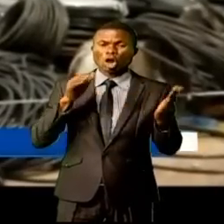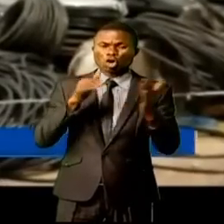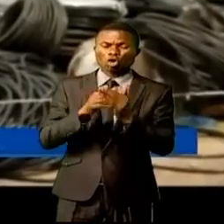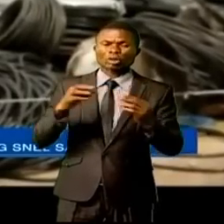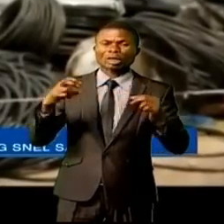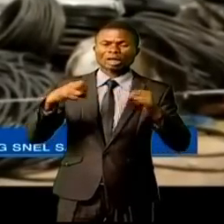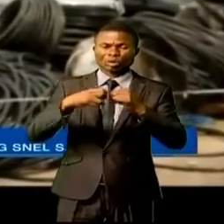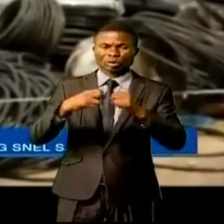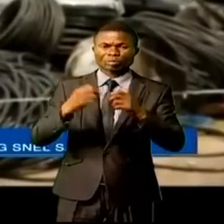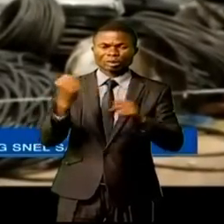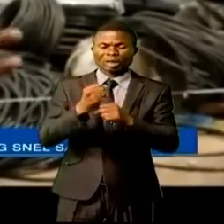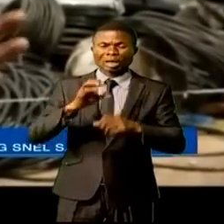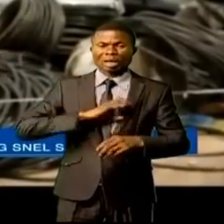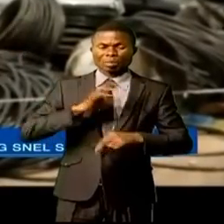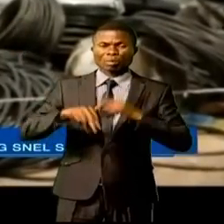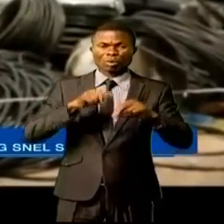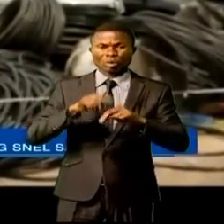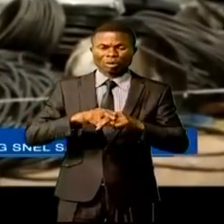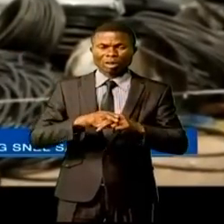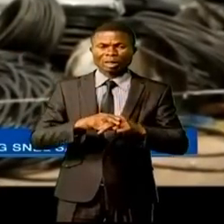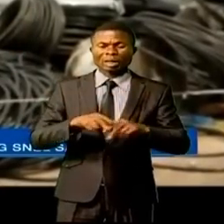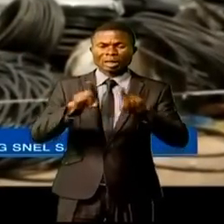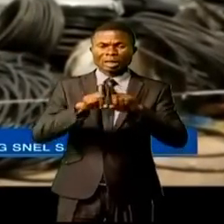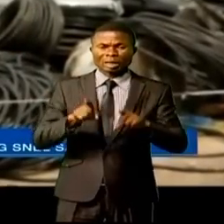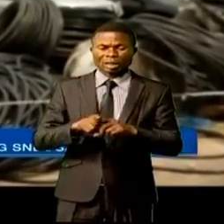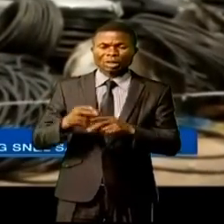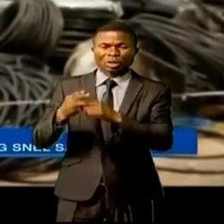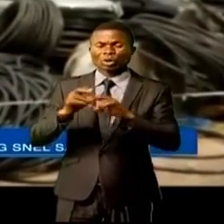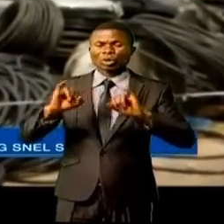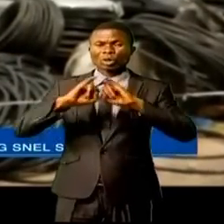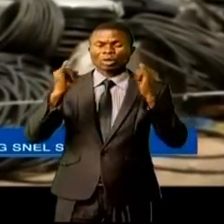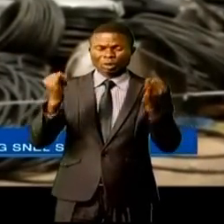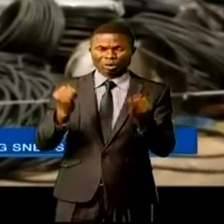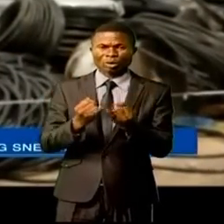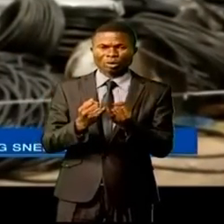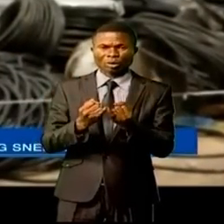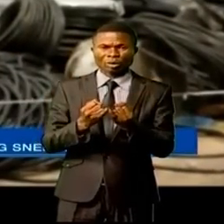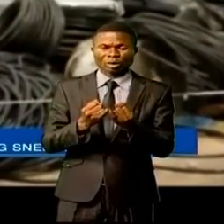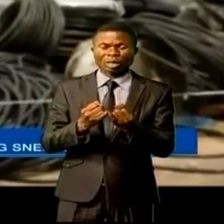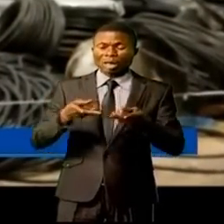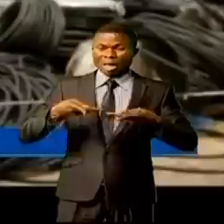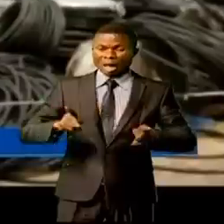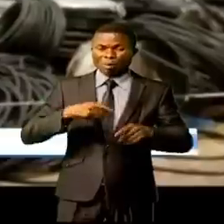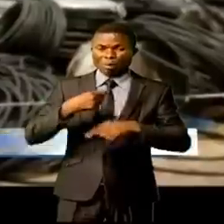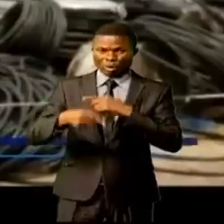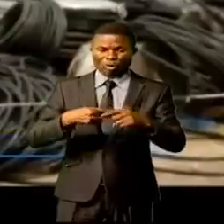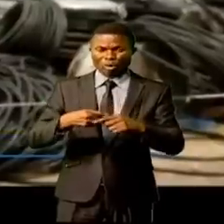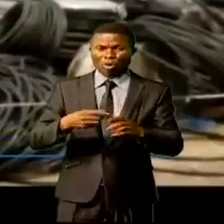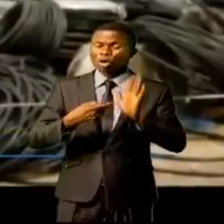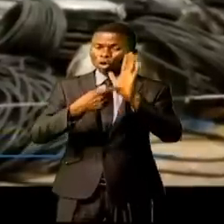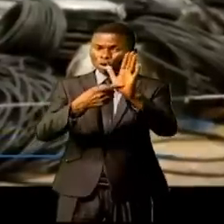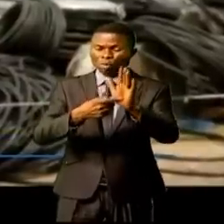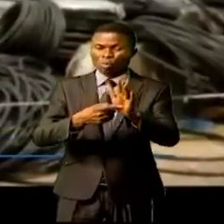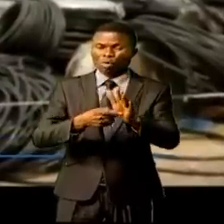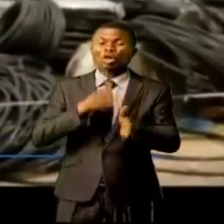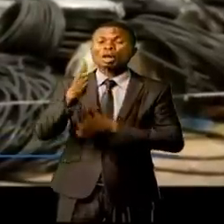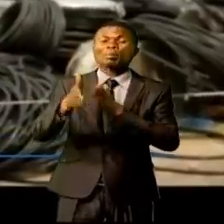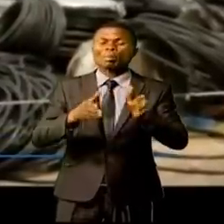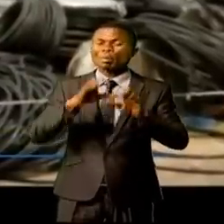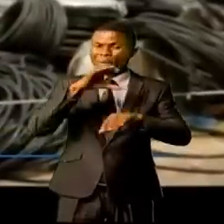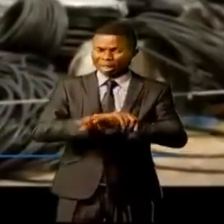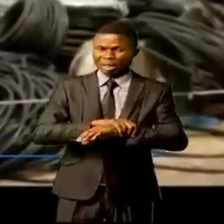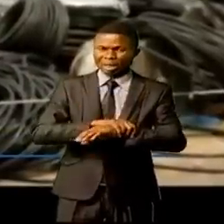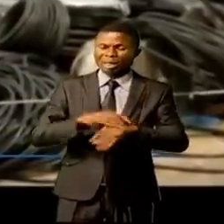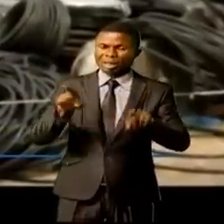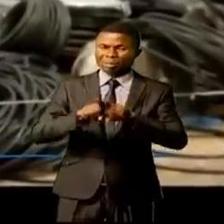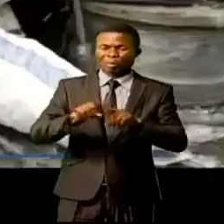avec la police congolaise et les éléments de la garde industrielle. Dès que l'instruction va commencer, on va présenter ces unciviques comme on a fait pour